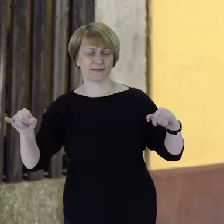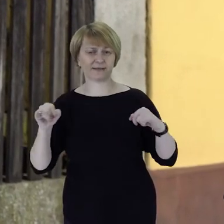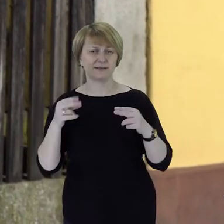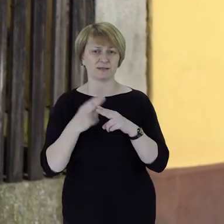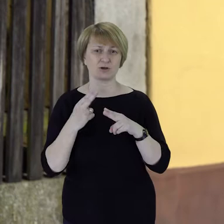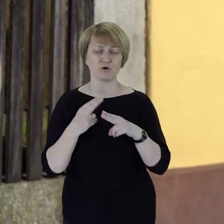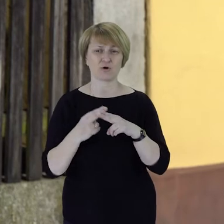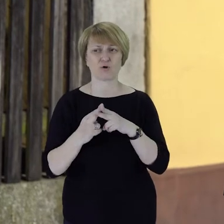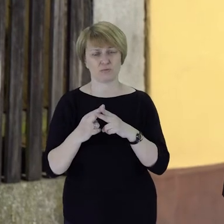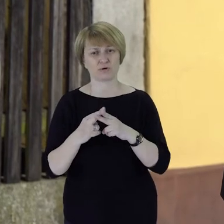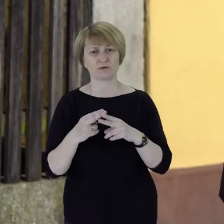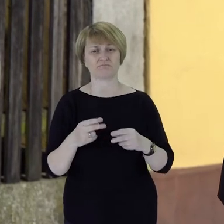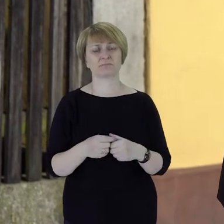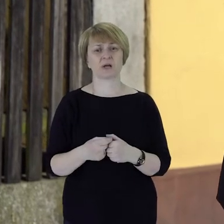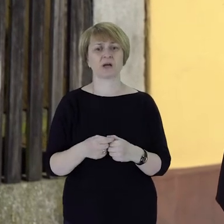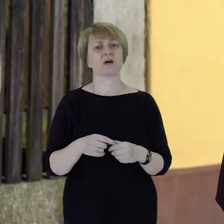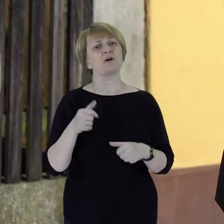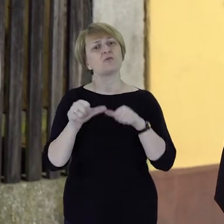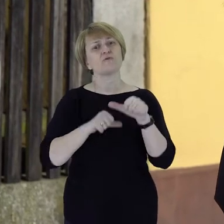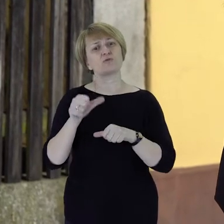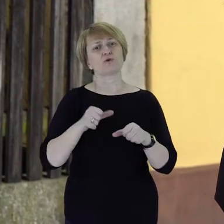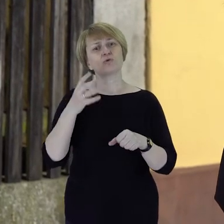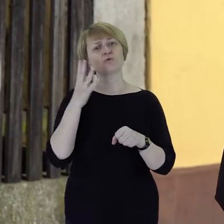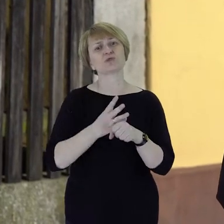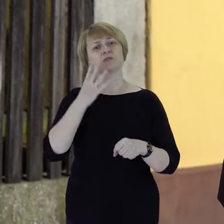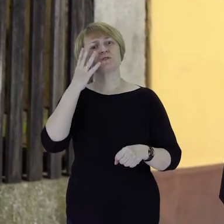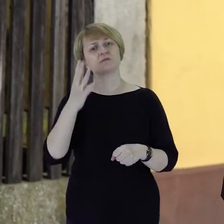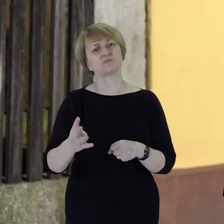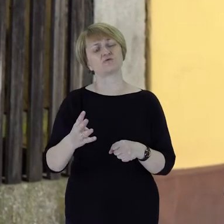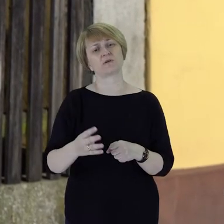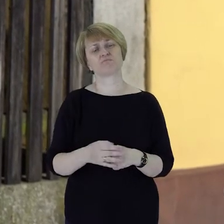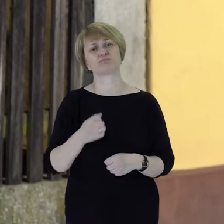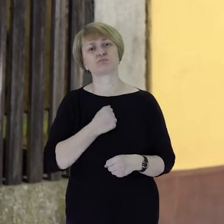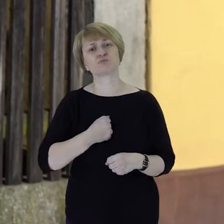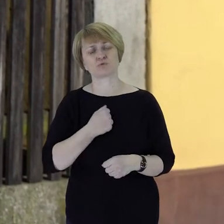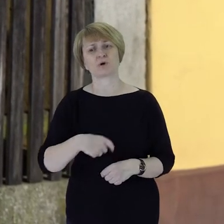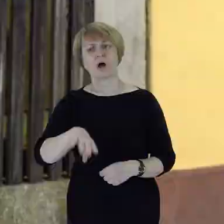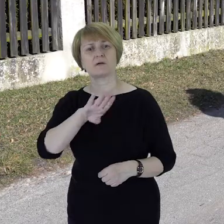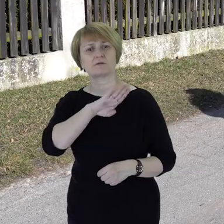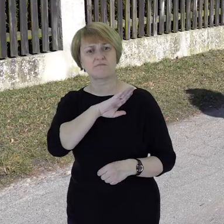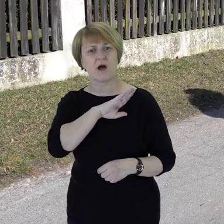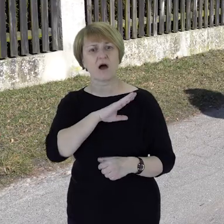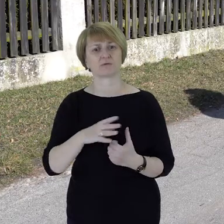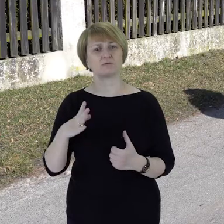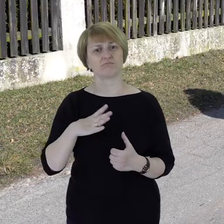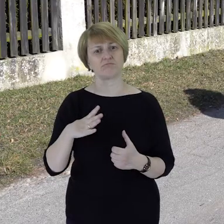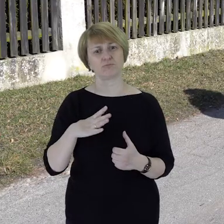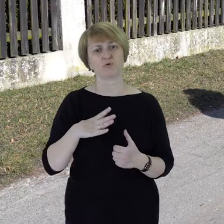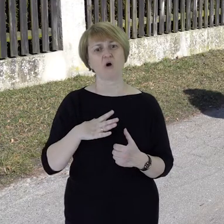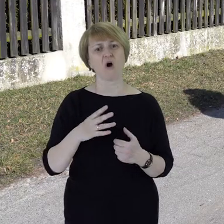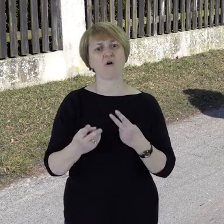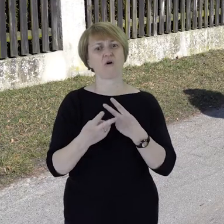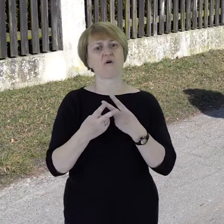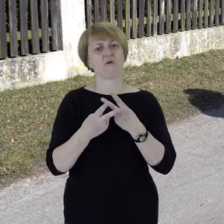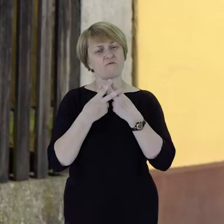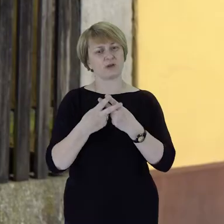przyplątały i w 1944 roku niestety zmarł, bodajże to była twierdza